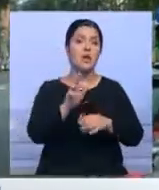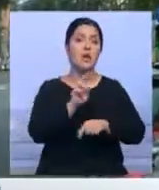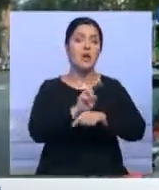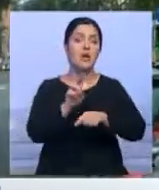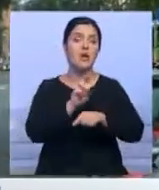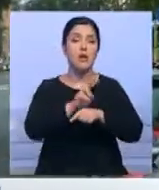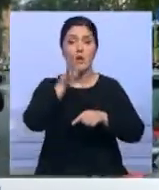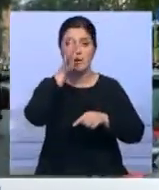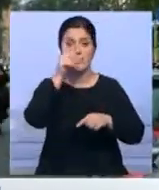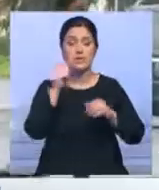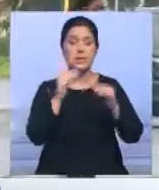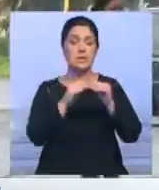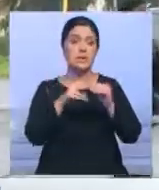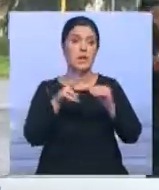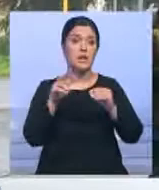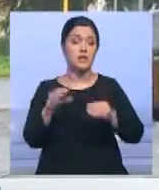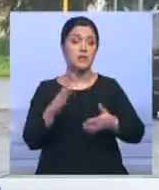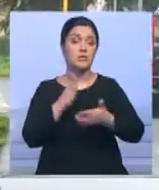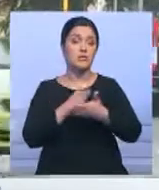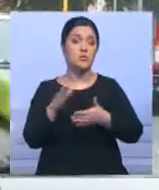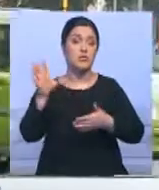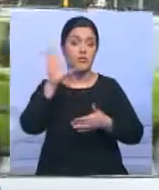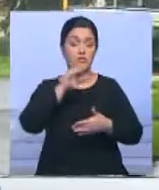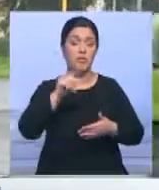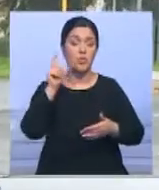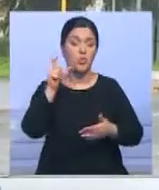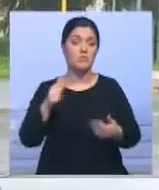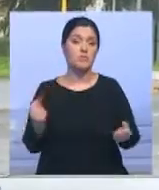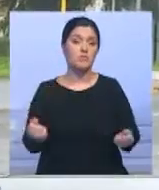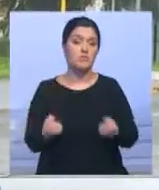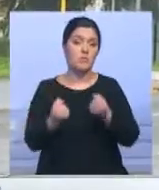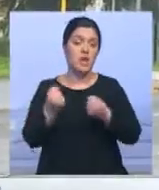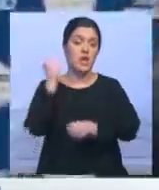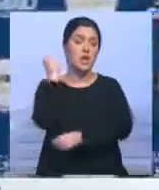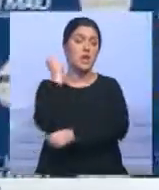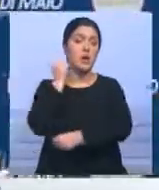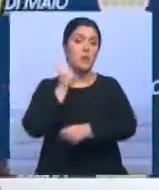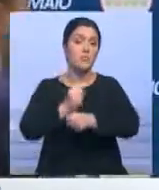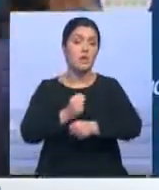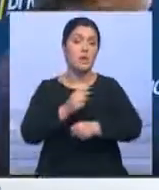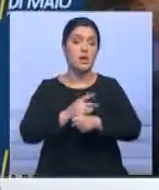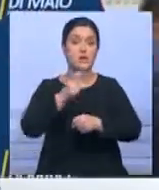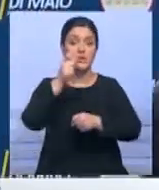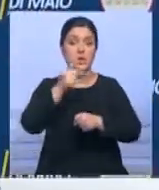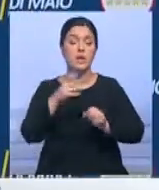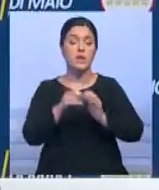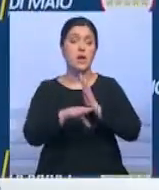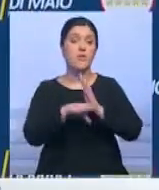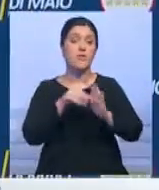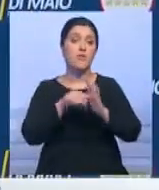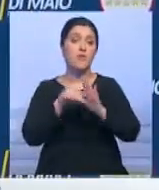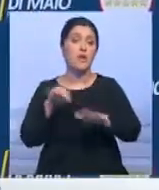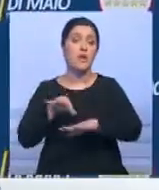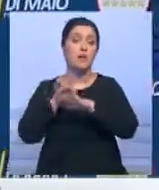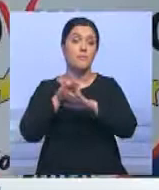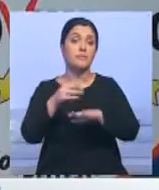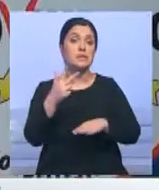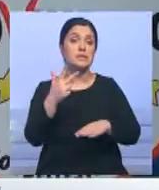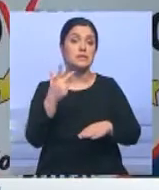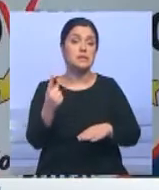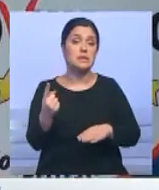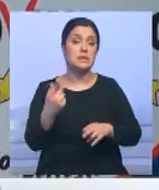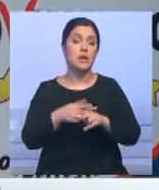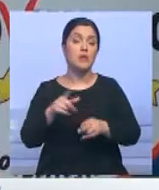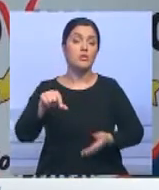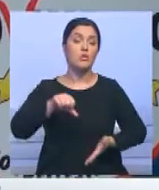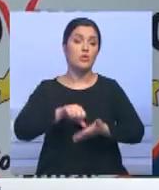оппозиционную партию, которая пользуется широкой поддержкой рабочего класса. На выборы движения поведет 31-летний лидер Луиджи